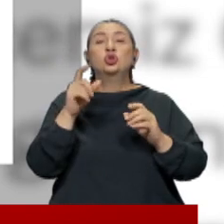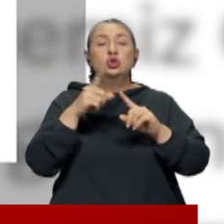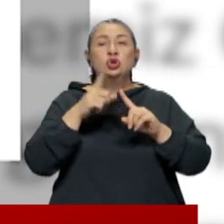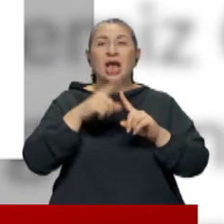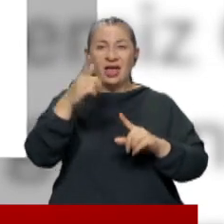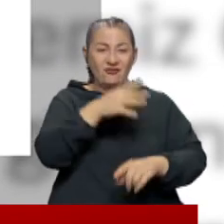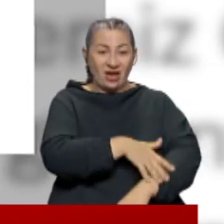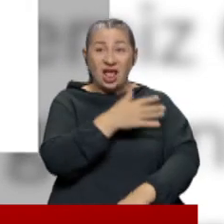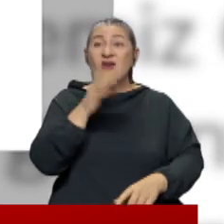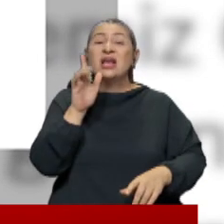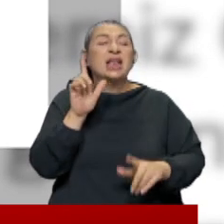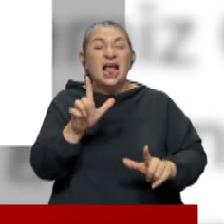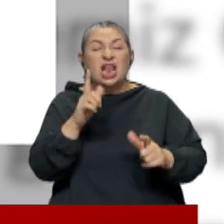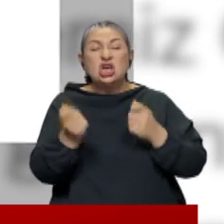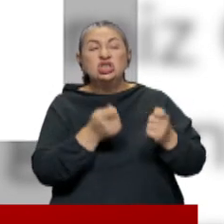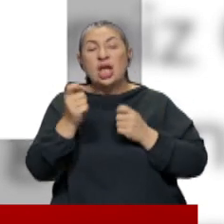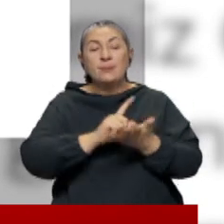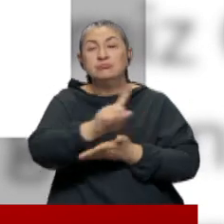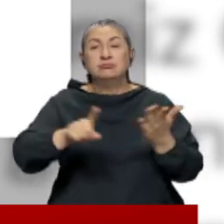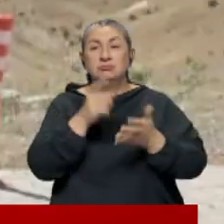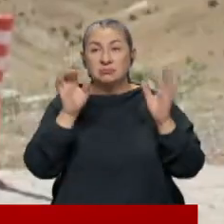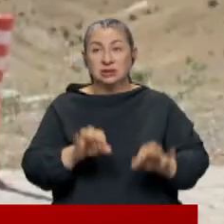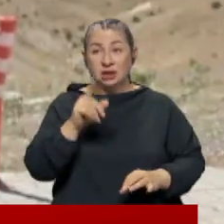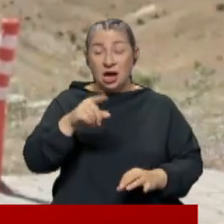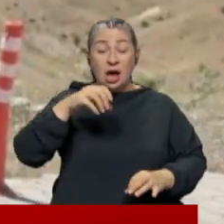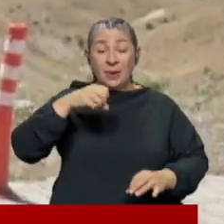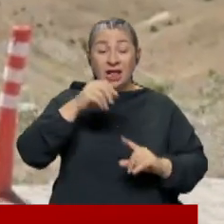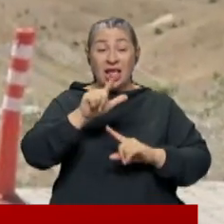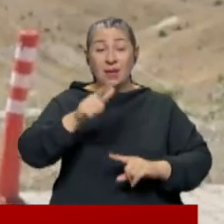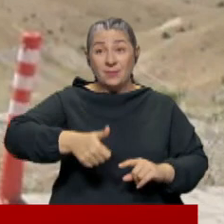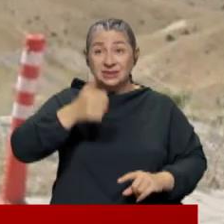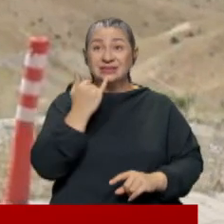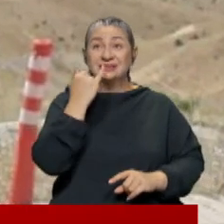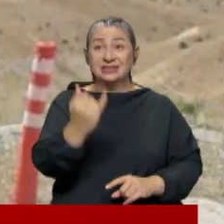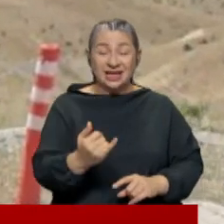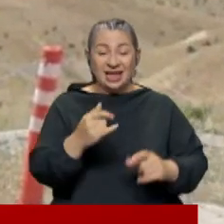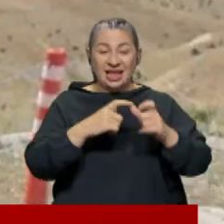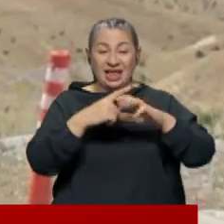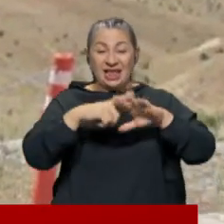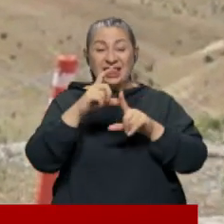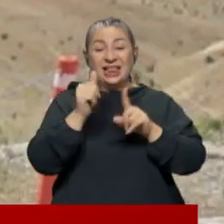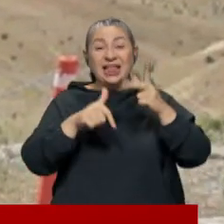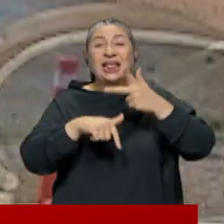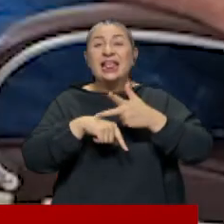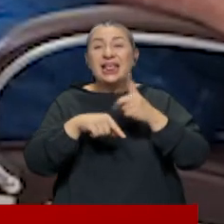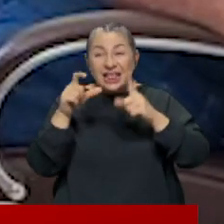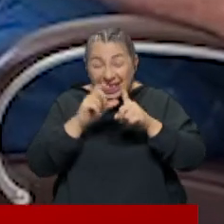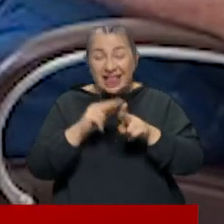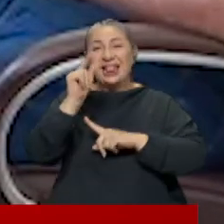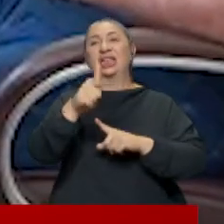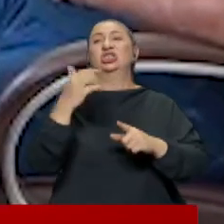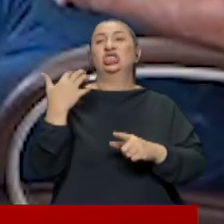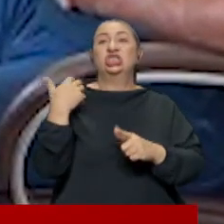valiliğimizce gerekli işlemler başlatılmıştır açıklaması yaptı. AK Parti İl Başkanı'nın ziyaret ettiği Gedikler Jandarma Karakol Komutanı'nın